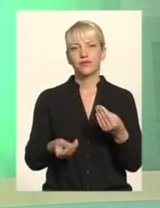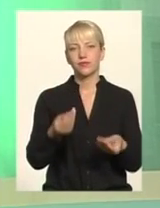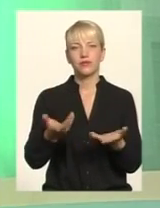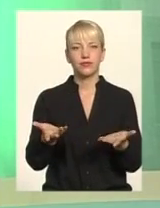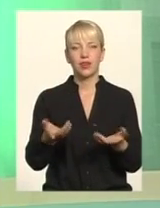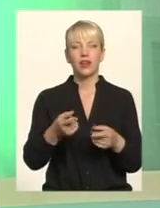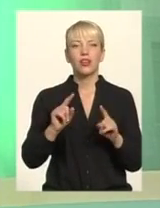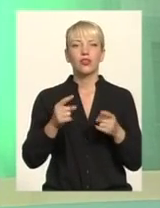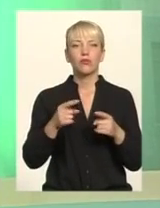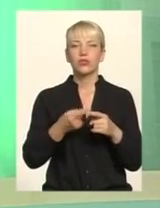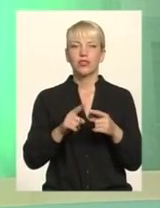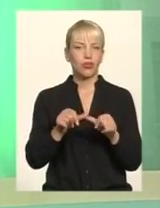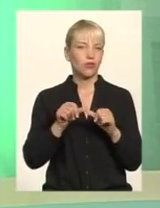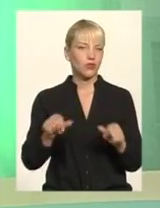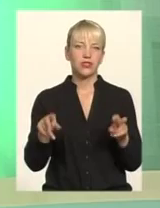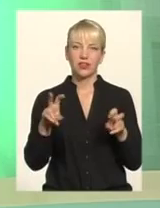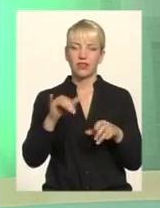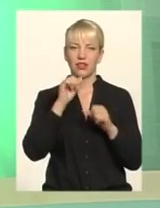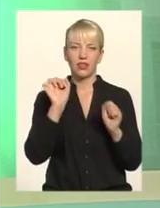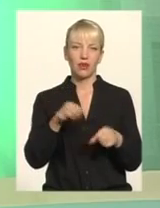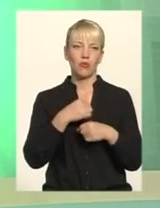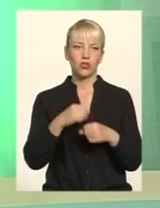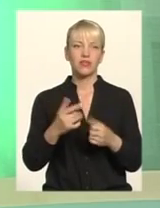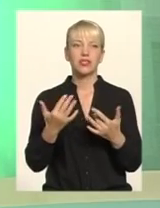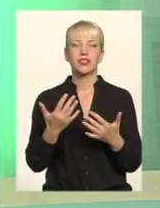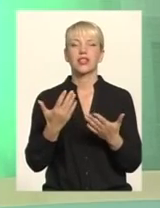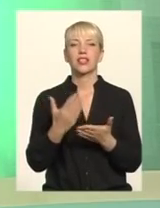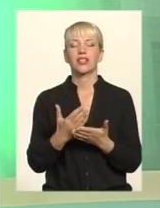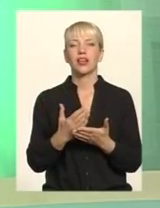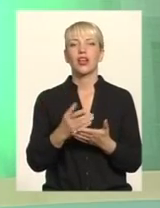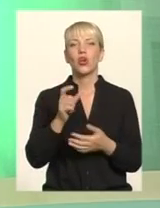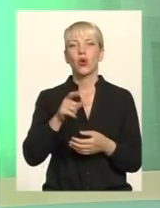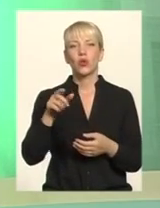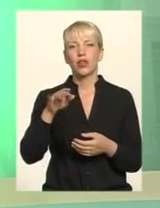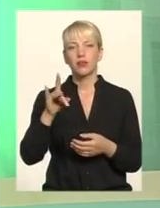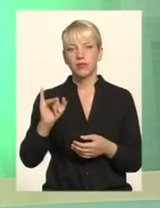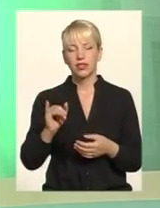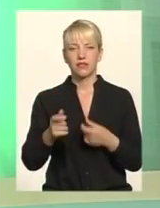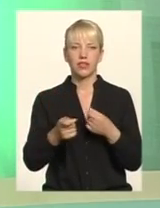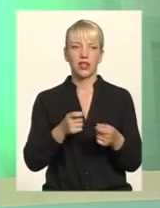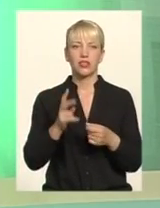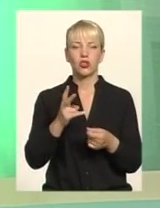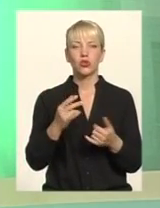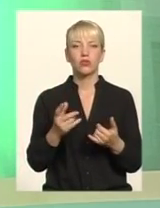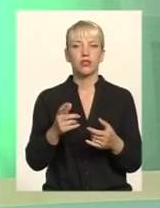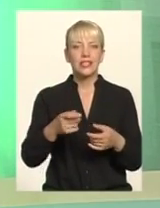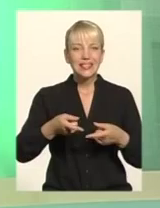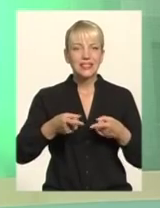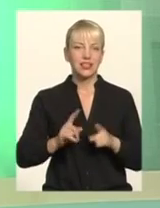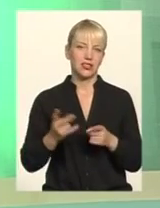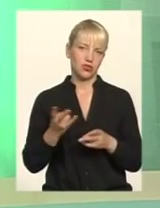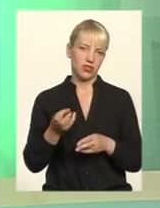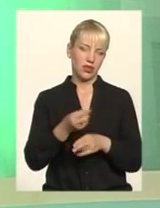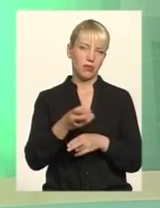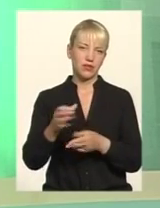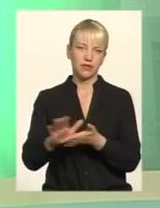цю комісію не назвати, тому що стільки, скільки людей зараз при владі, які заслуговують на люстрацію Які підлягають